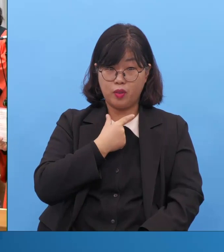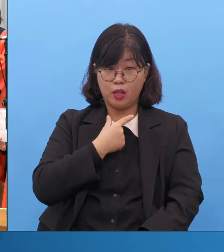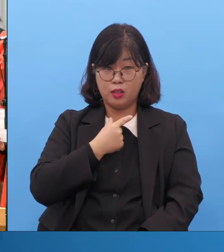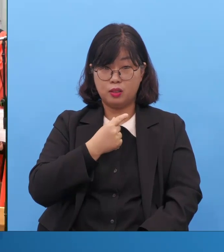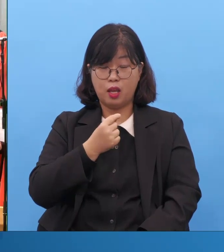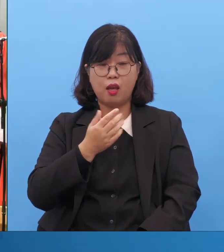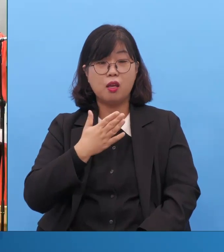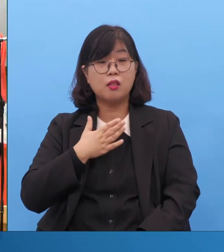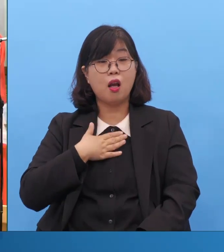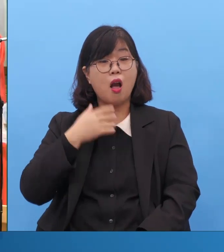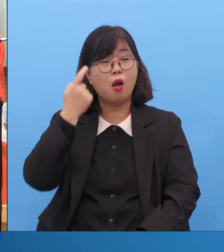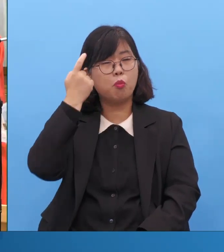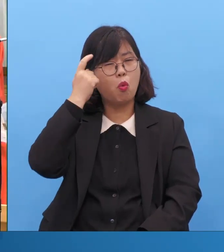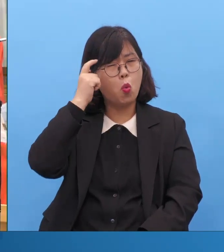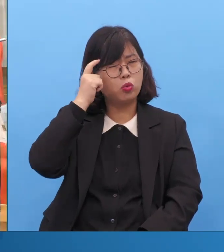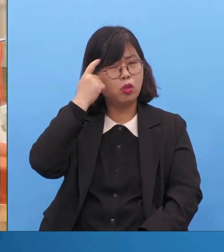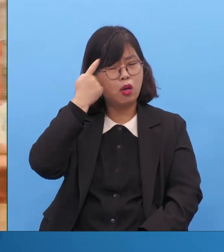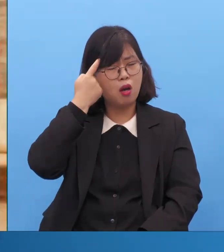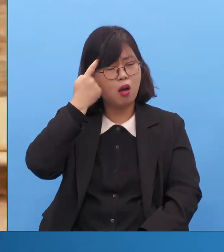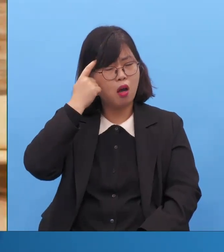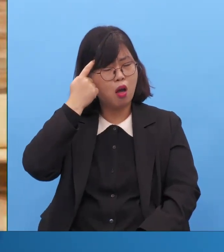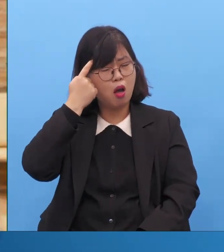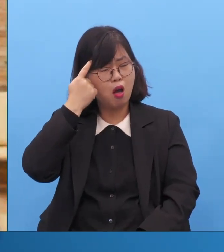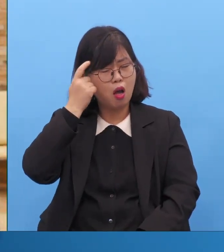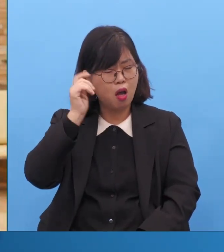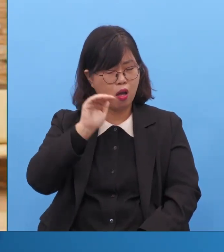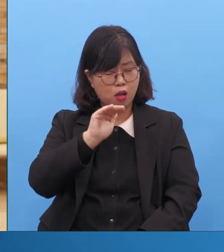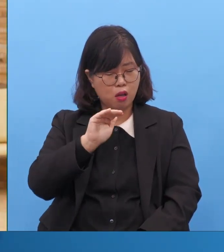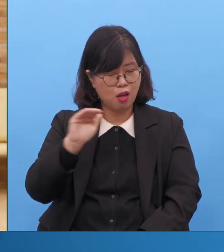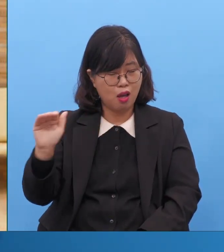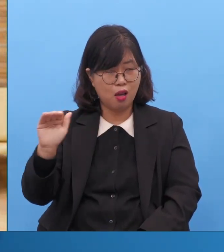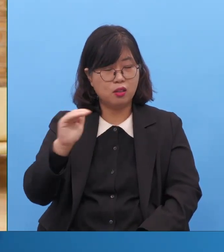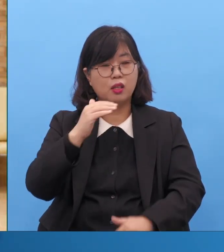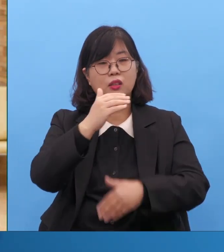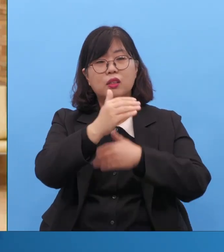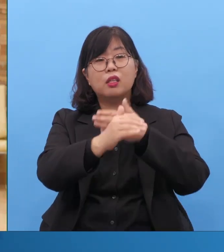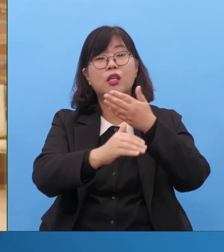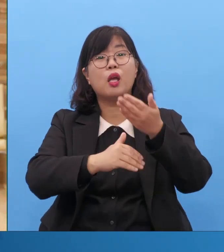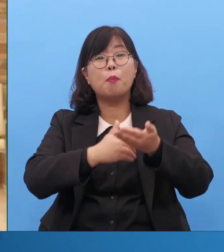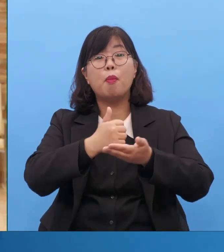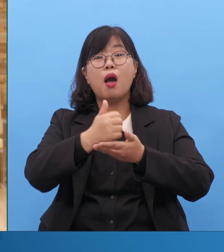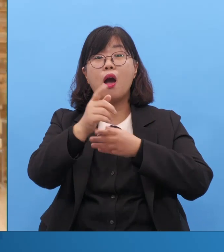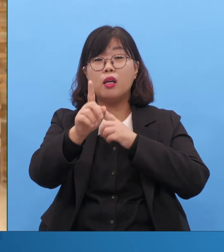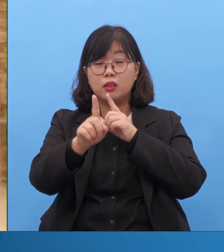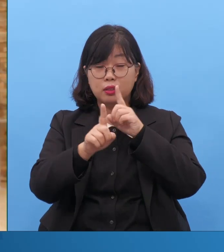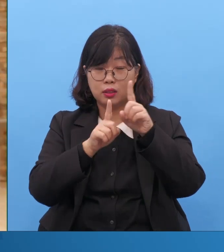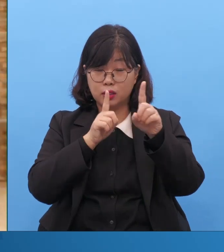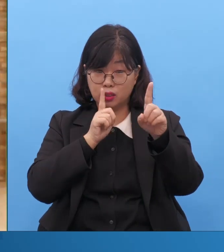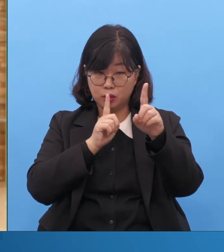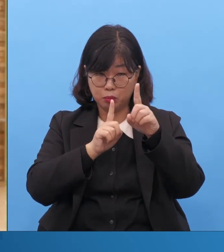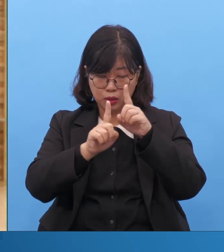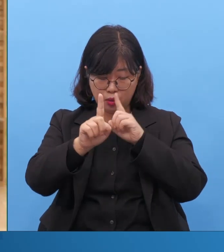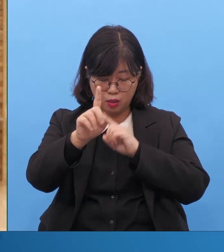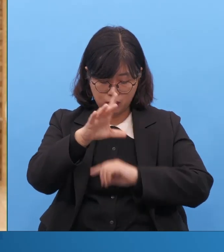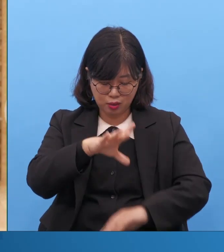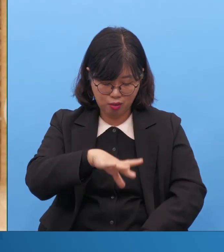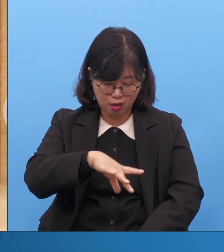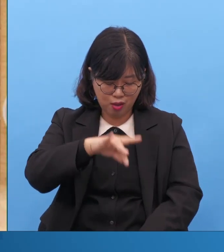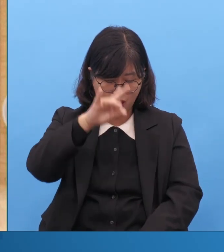내 생각보다 하나님 말씀을